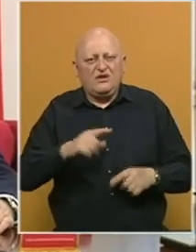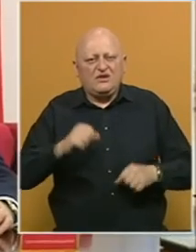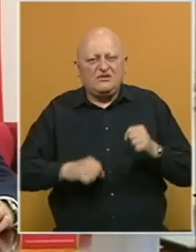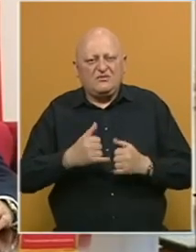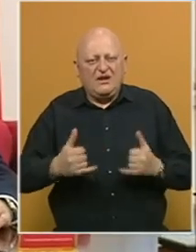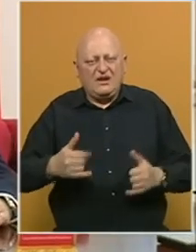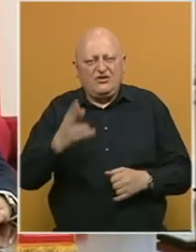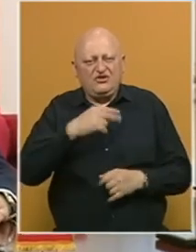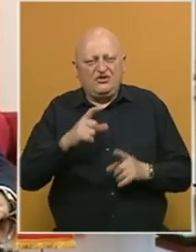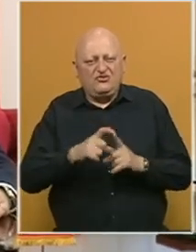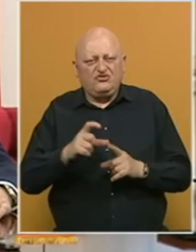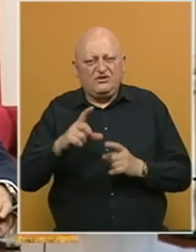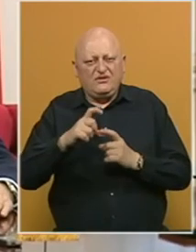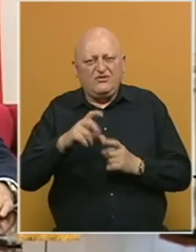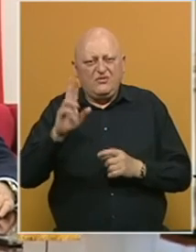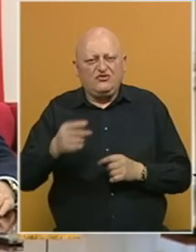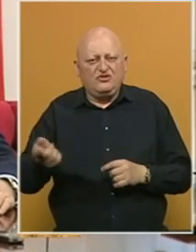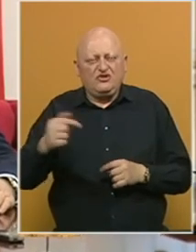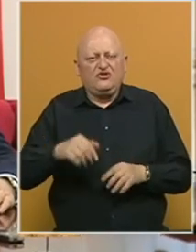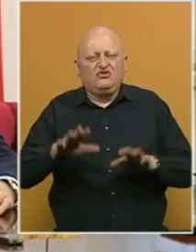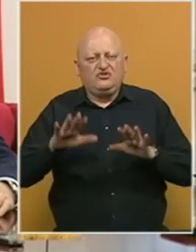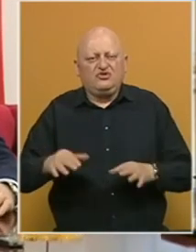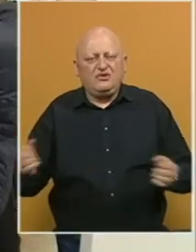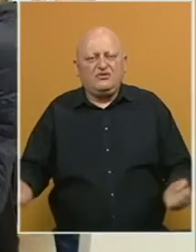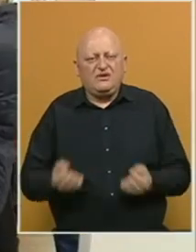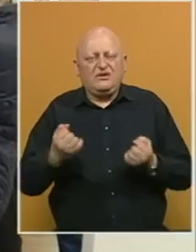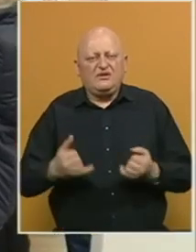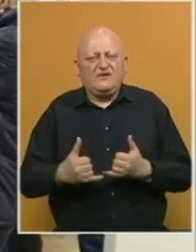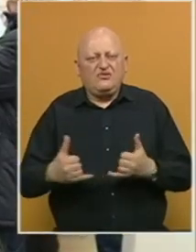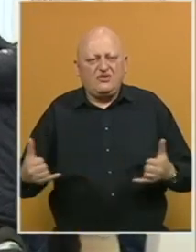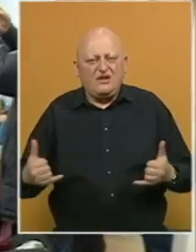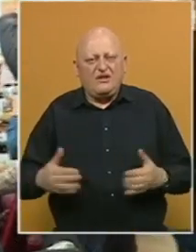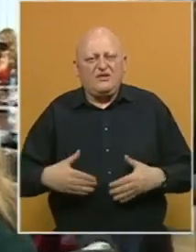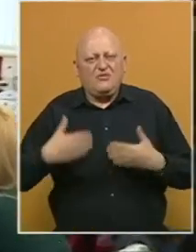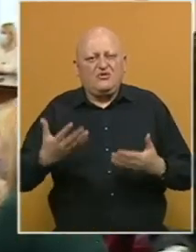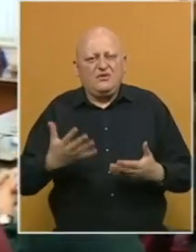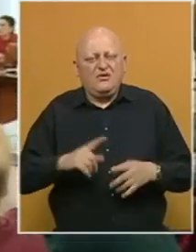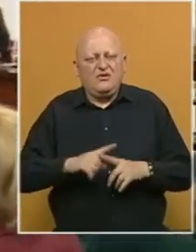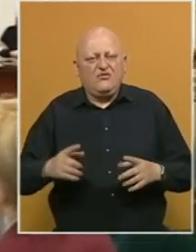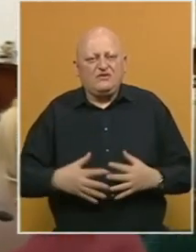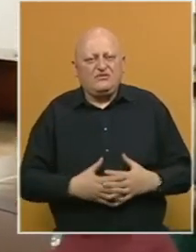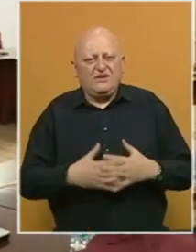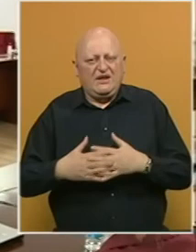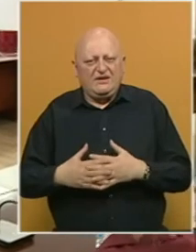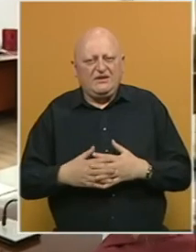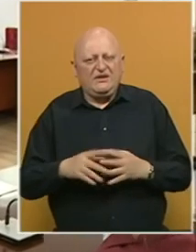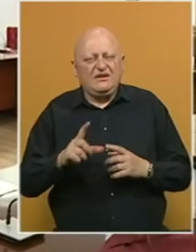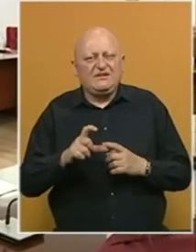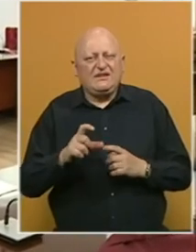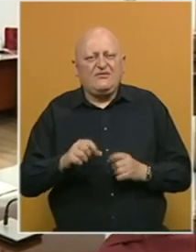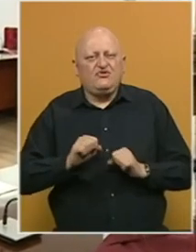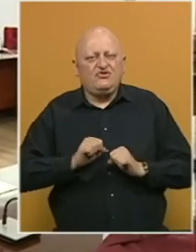nesposobnosti gradonačelnika Draška Stanivukovića može da dođe do zastoje u razvoju grada i ponudio mu neku vrstu saradnje.